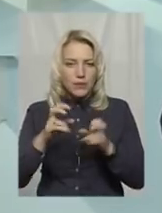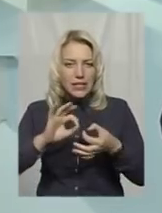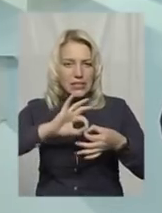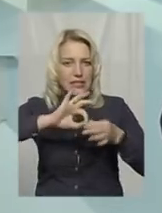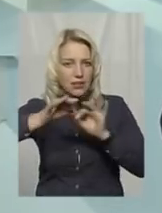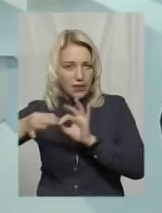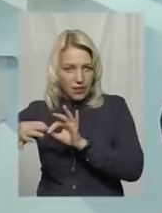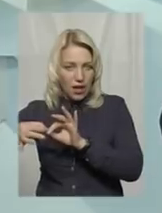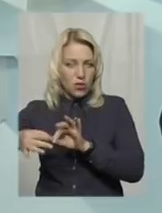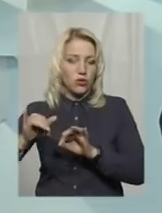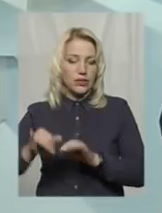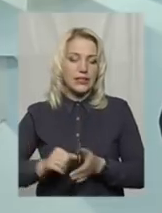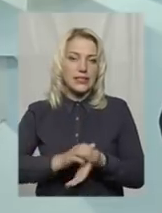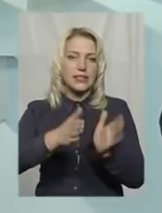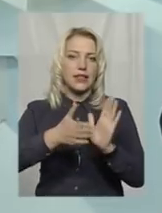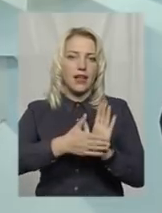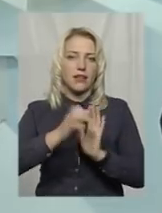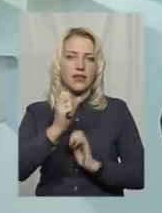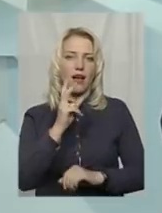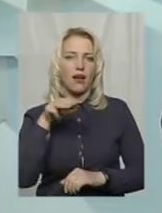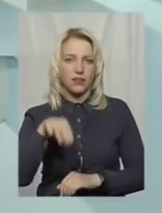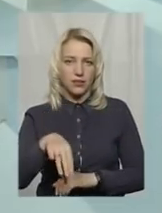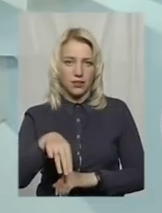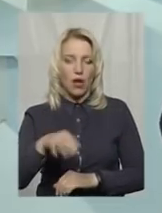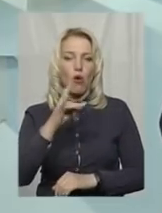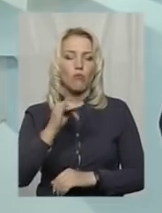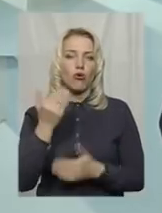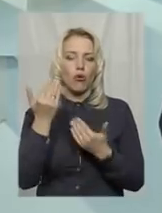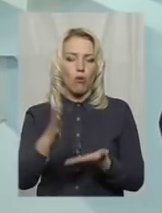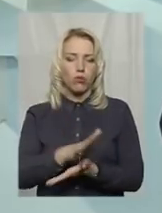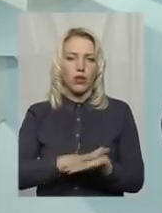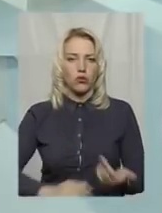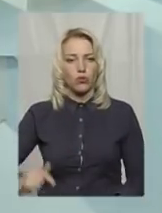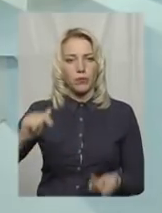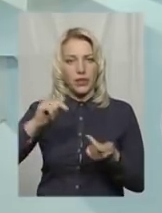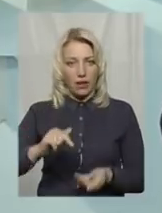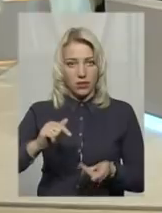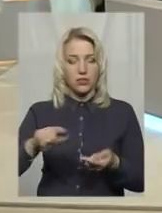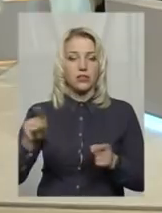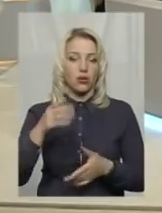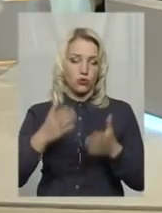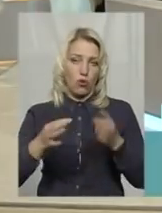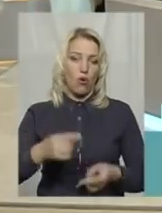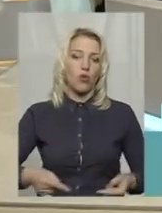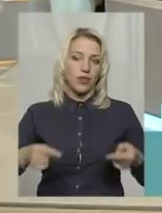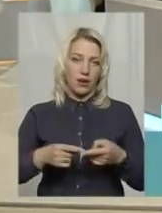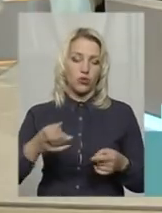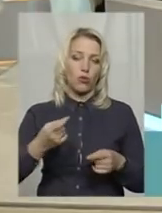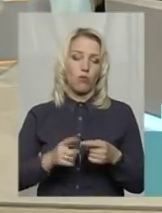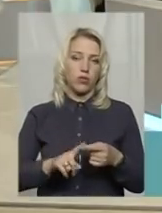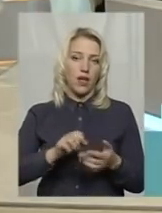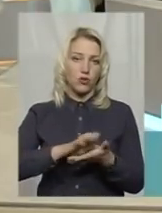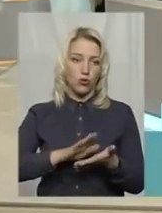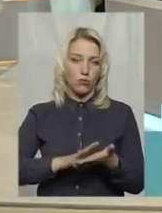складається акт про його подальшу придатність. Конкретно по даній